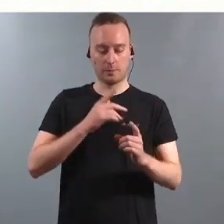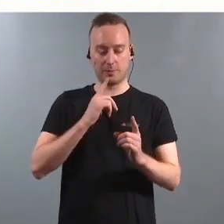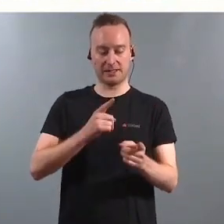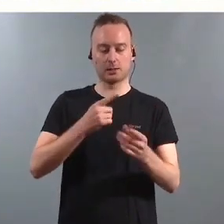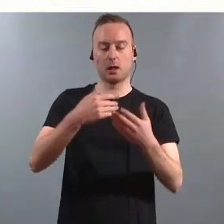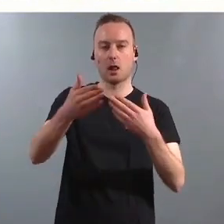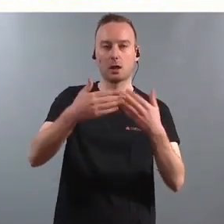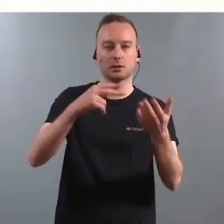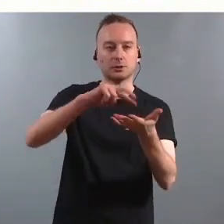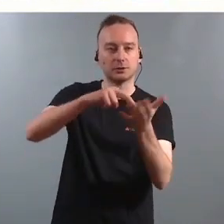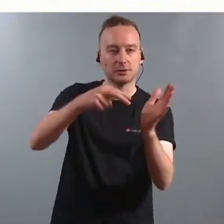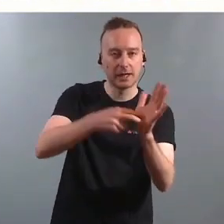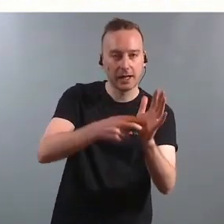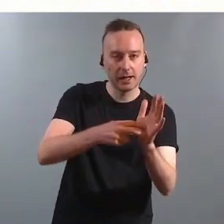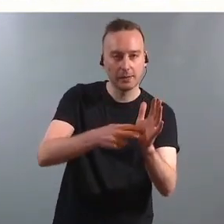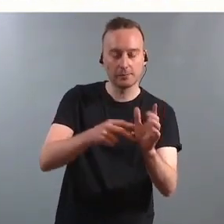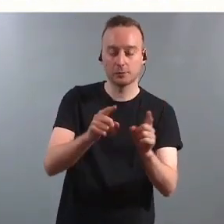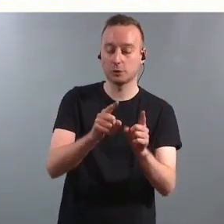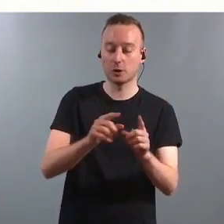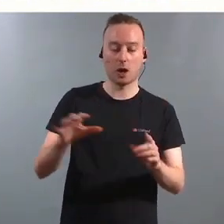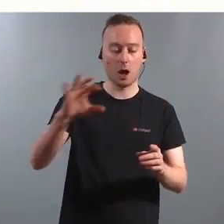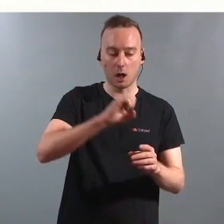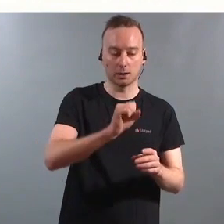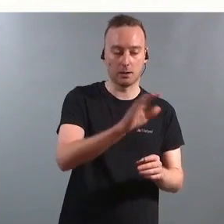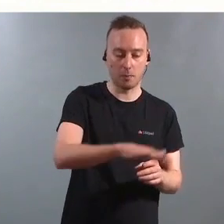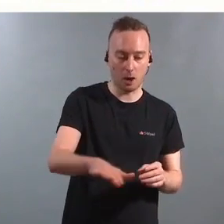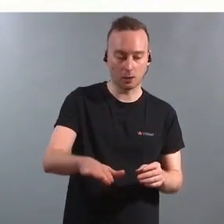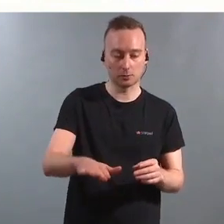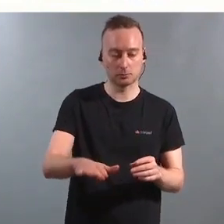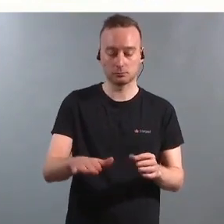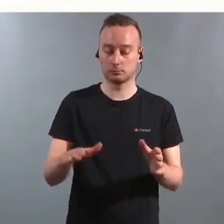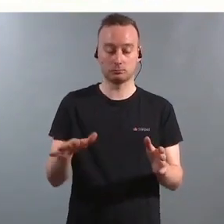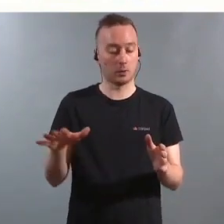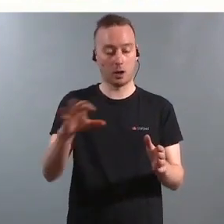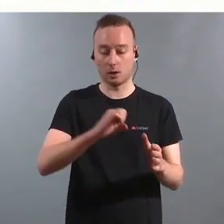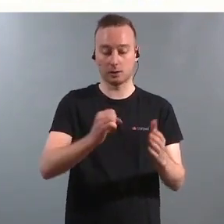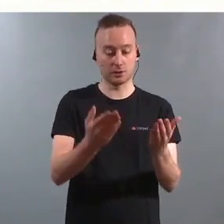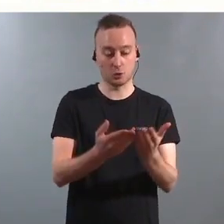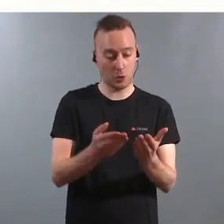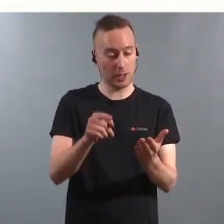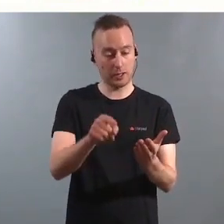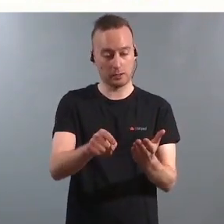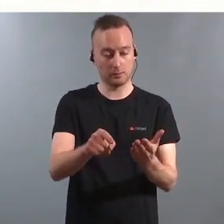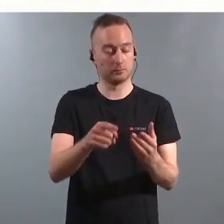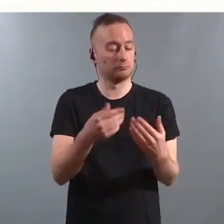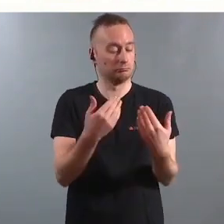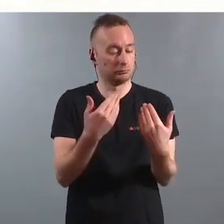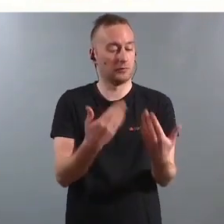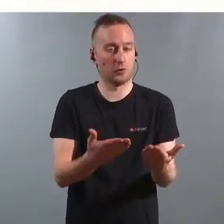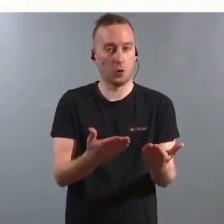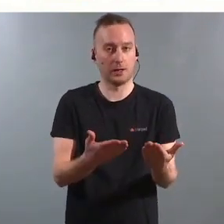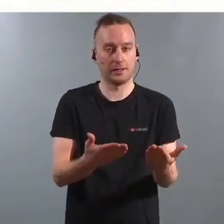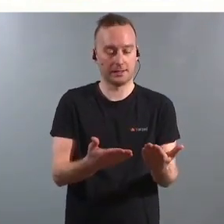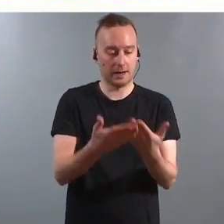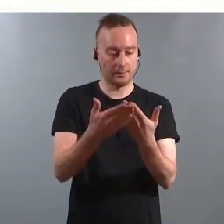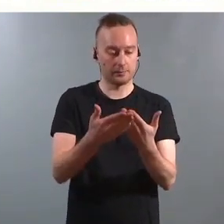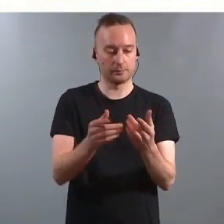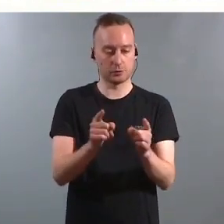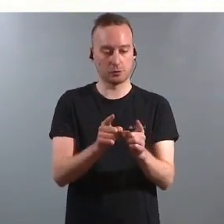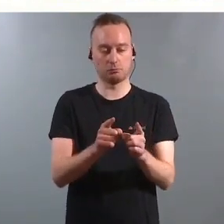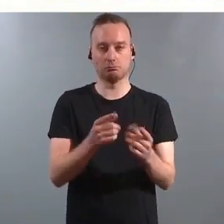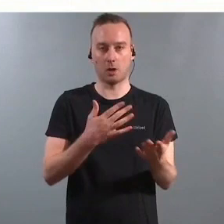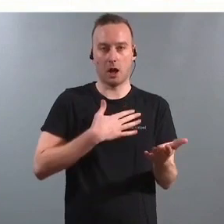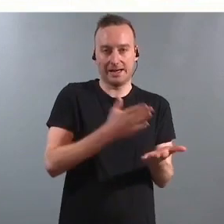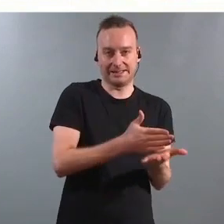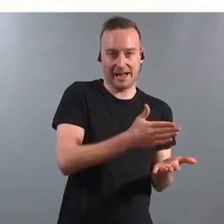som sikrer at alle barn på alle skoler i kommunen får den hjelpen de har krav på. En liten parantese til barnevernloven.